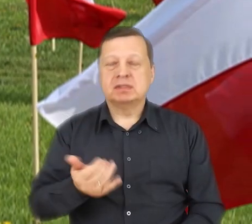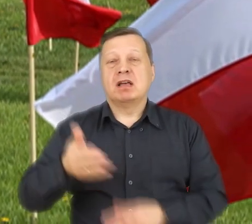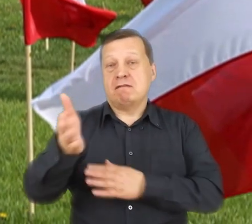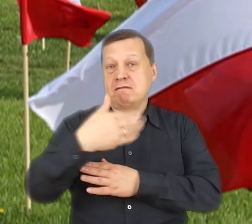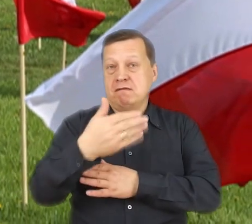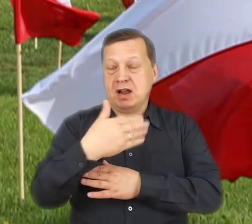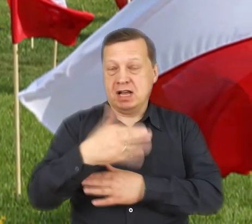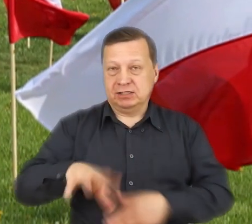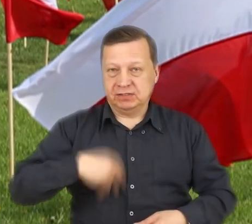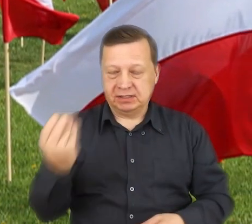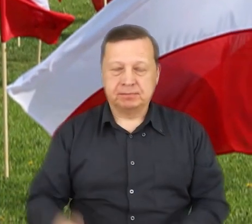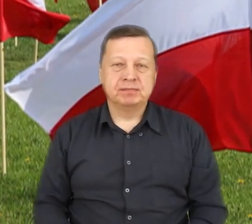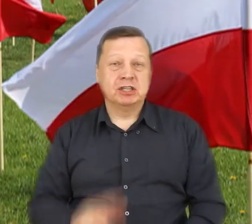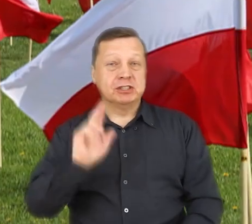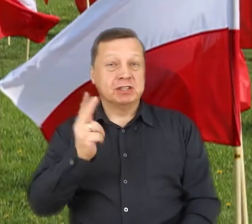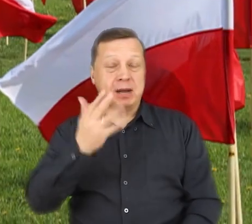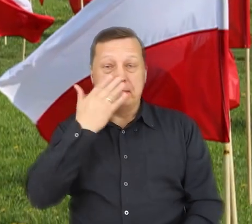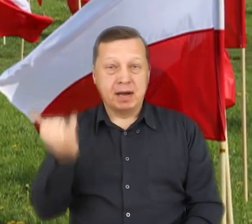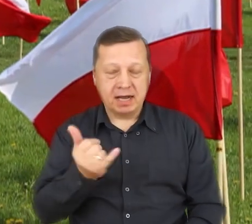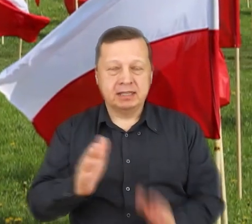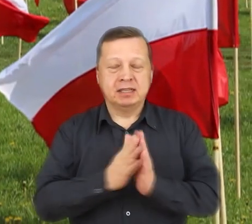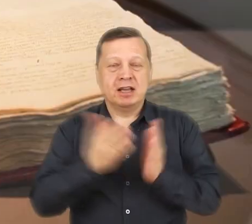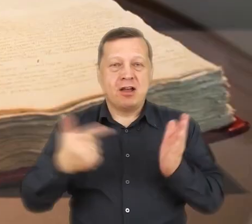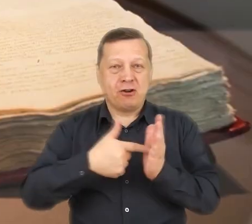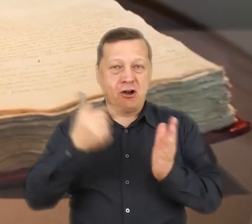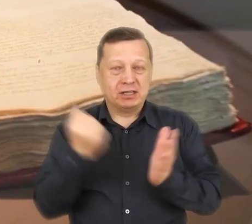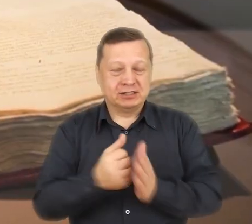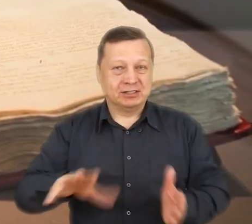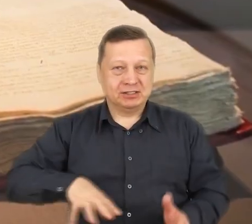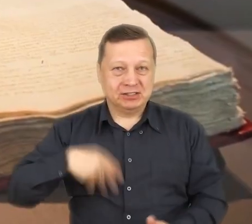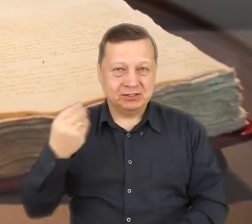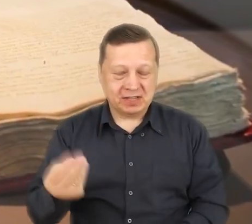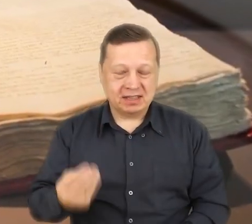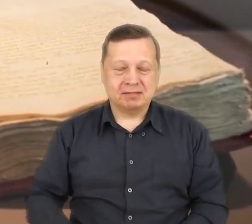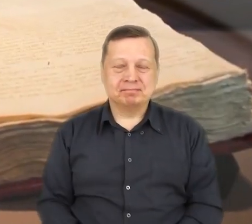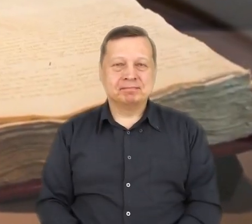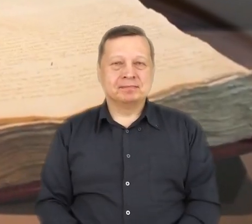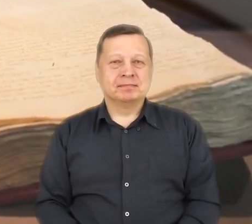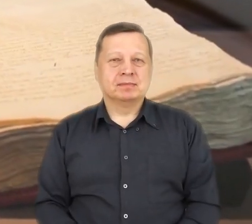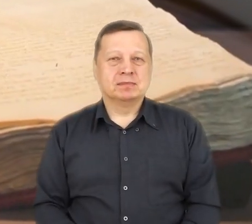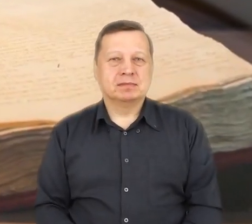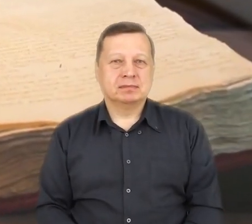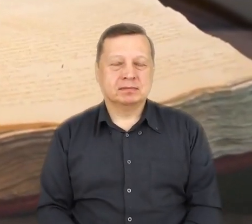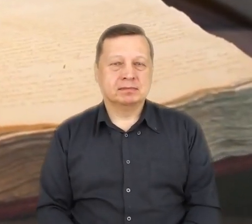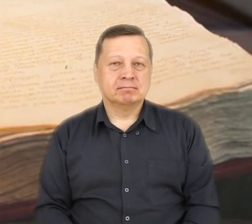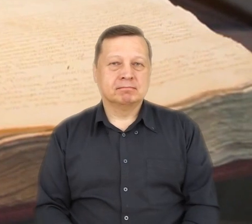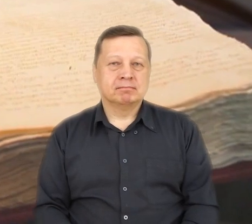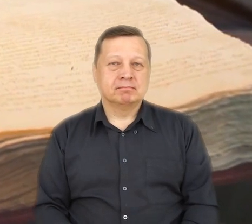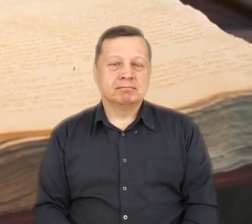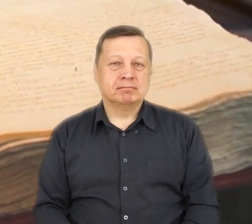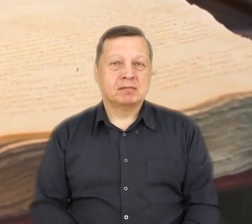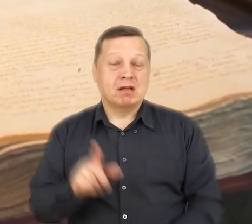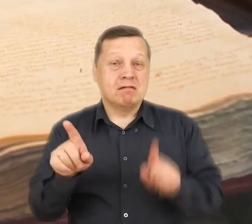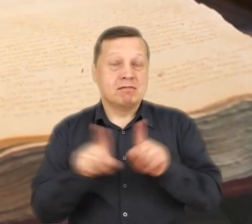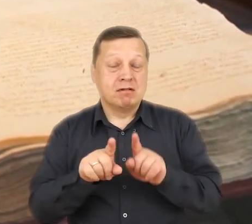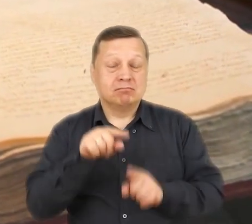maja – święto flagi narodowej, 3 maja – święto narodowe, rocznica uchwalenia Konstytucji 3